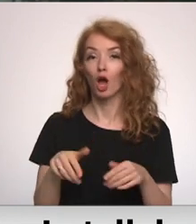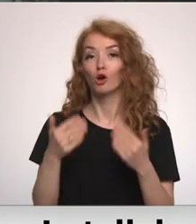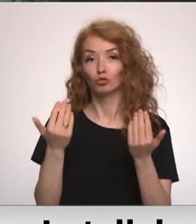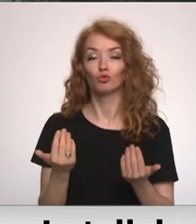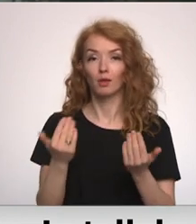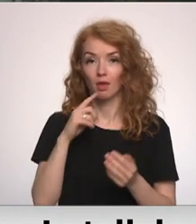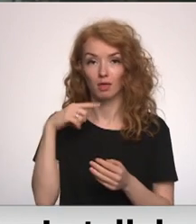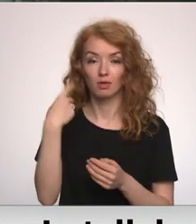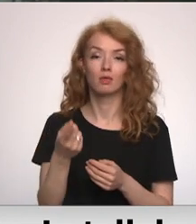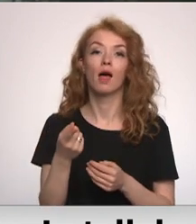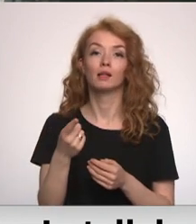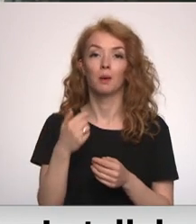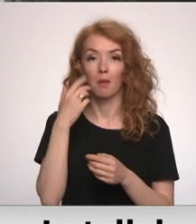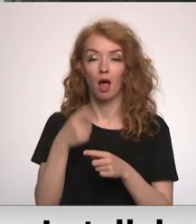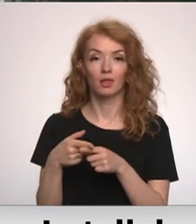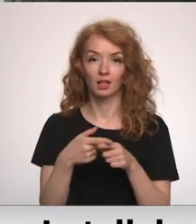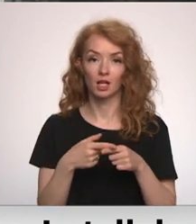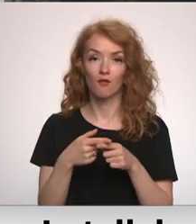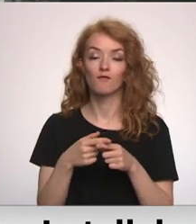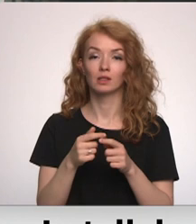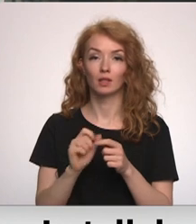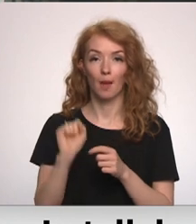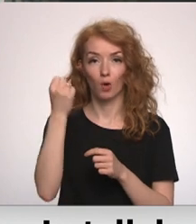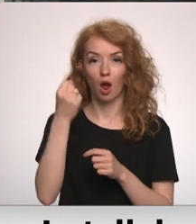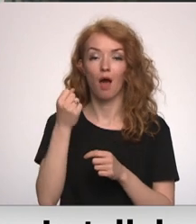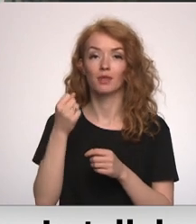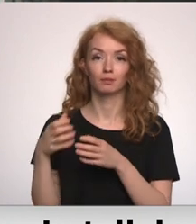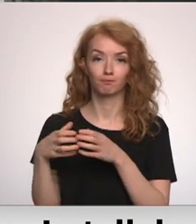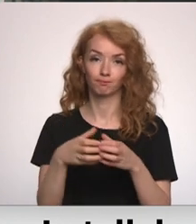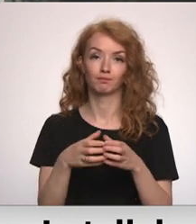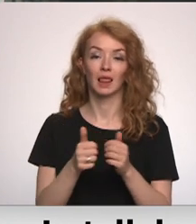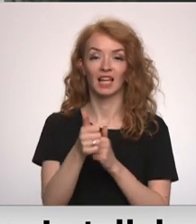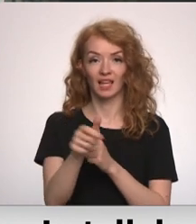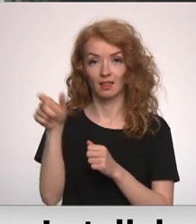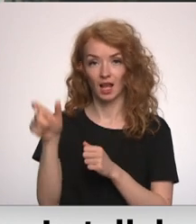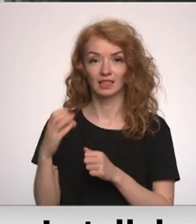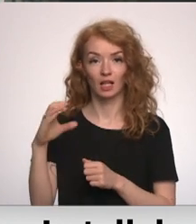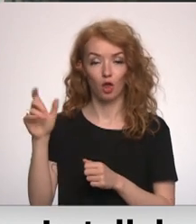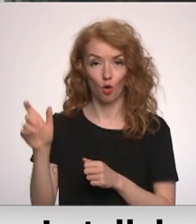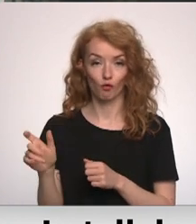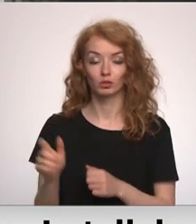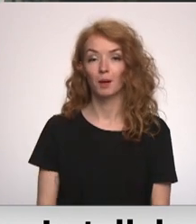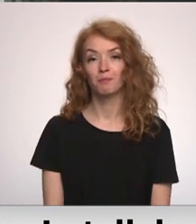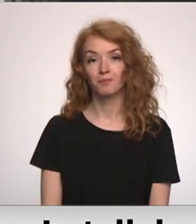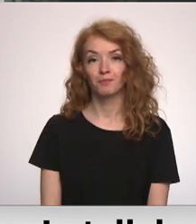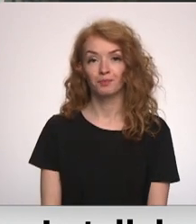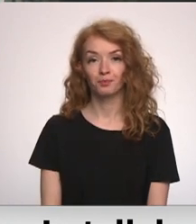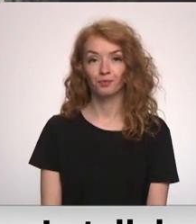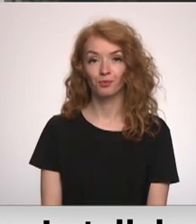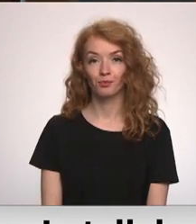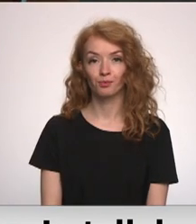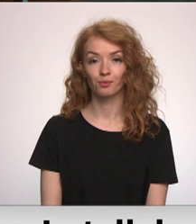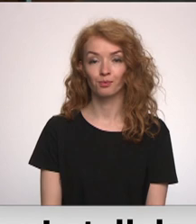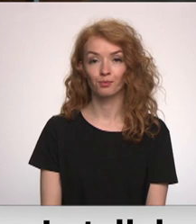prezidentu un saimas deputātus akcentēja Baltkrievijas demokrātiskās kustības līdere Sietlana Cihanauska. Turpina Madara Līcīte.